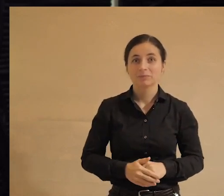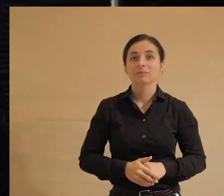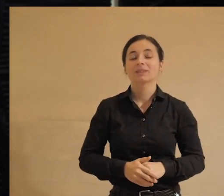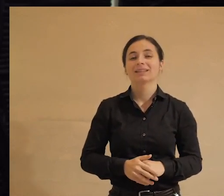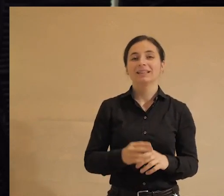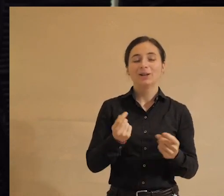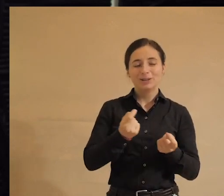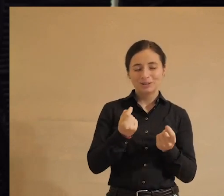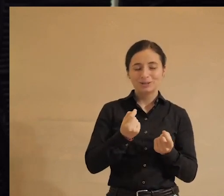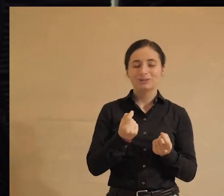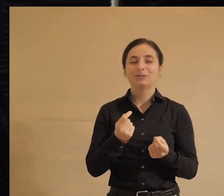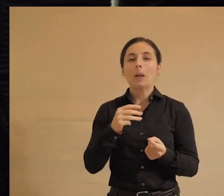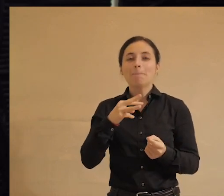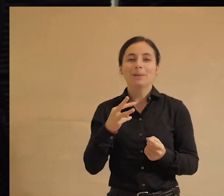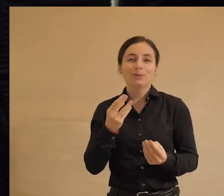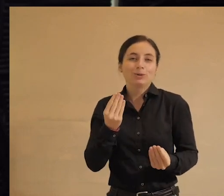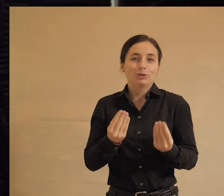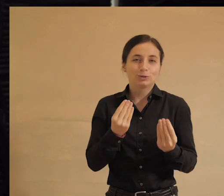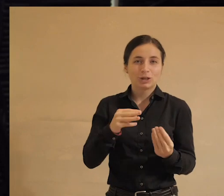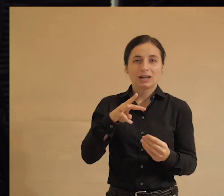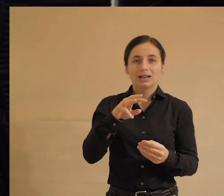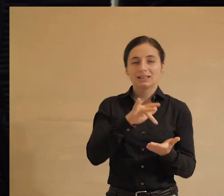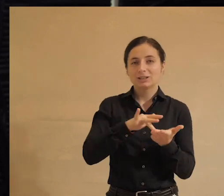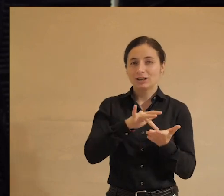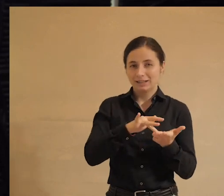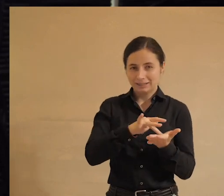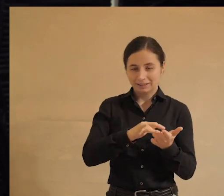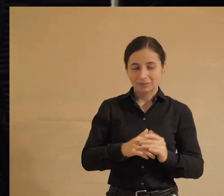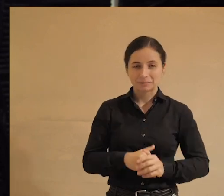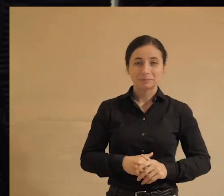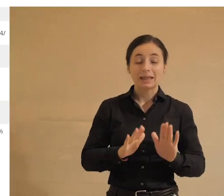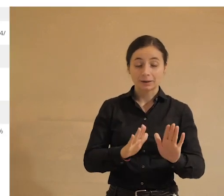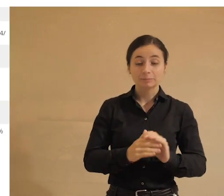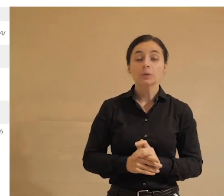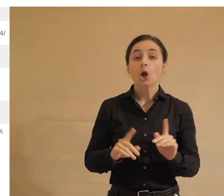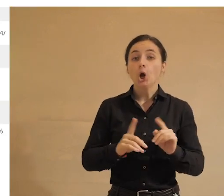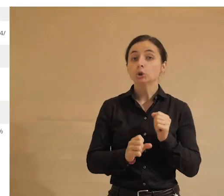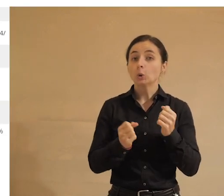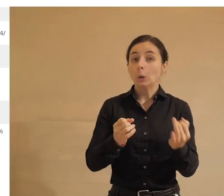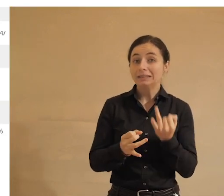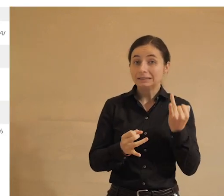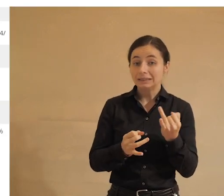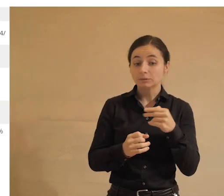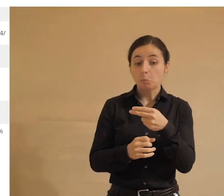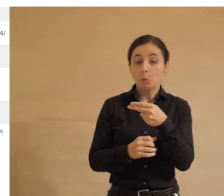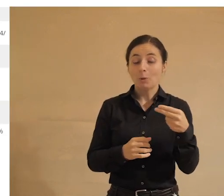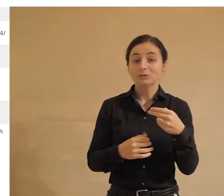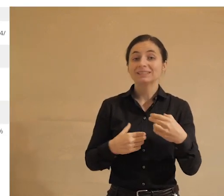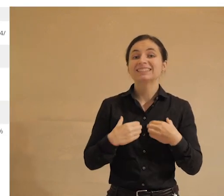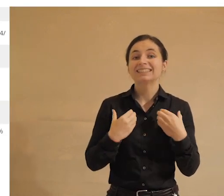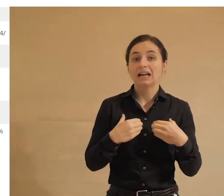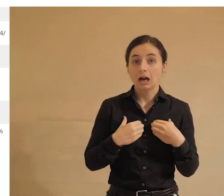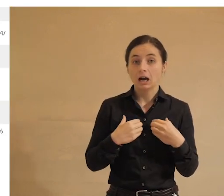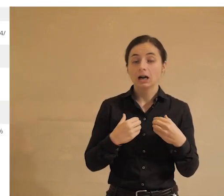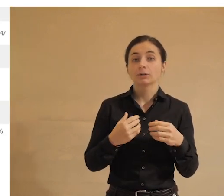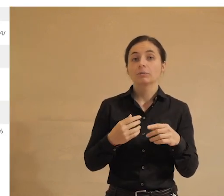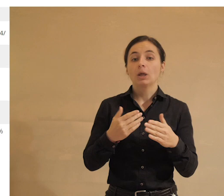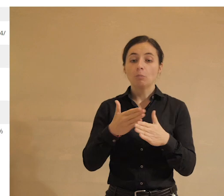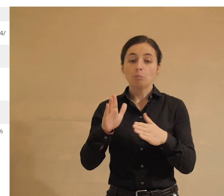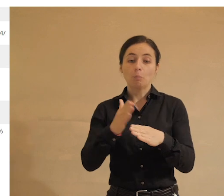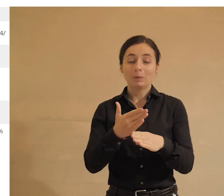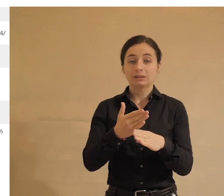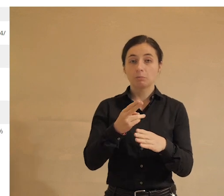Минутка шарлатанства в нашей глубоко научной лекции. Значит, смотрите, что, кстати, еще интересно по поводу страхов, уже разбитых по